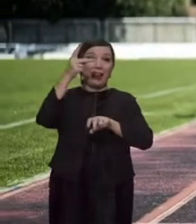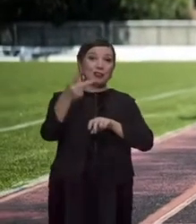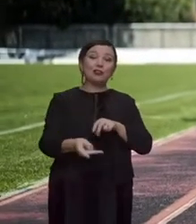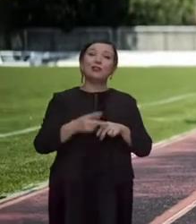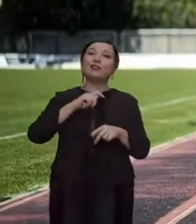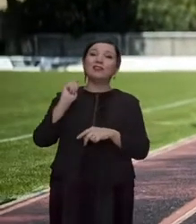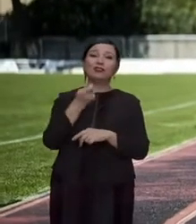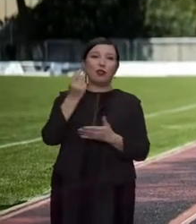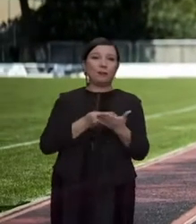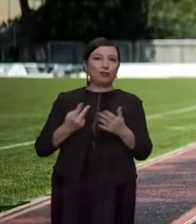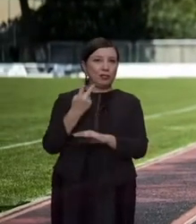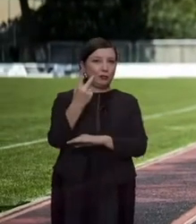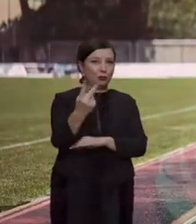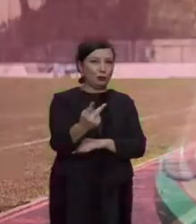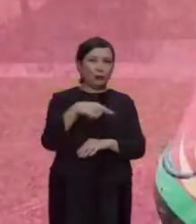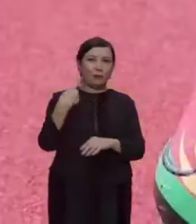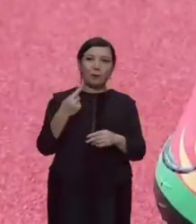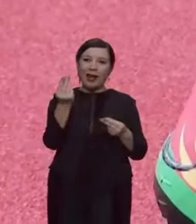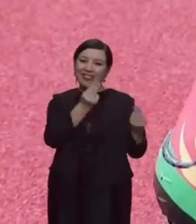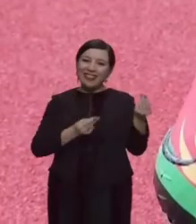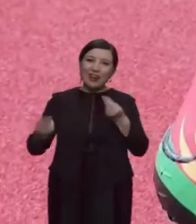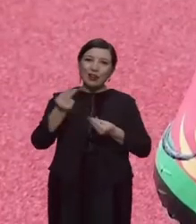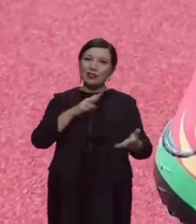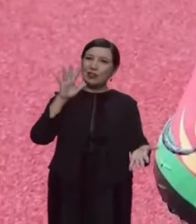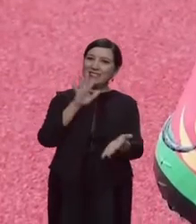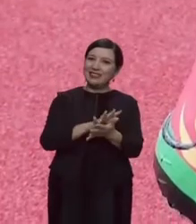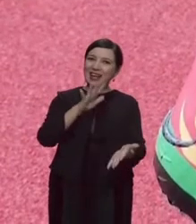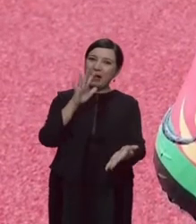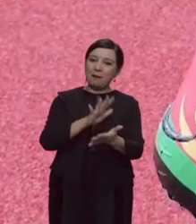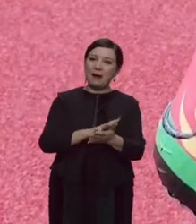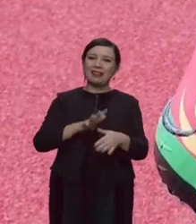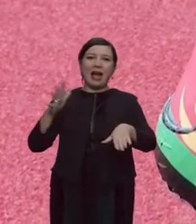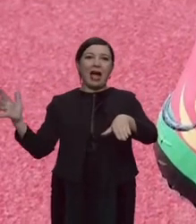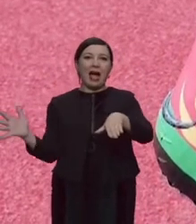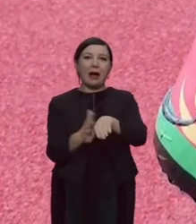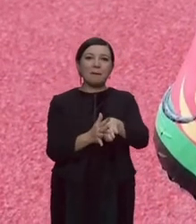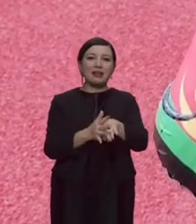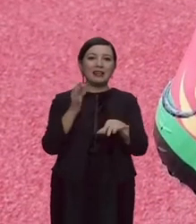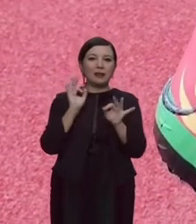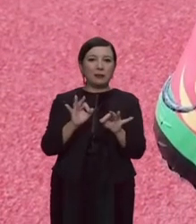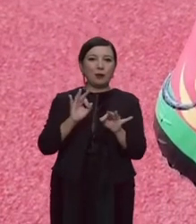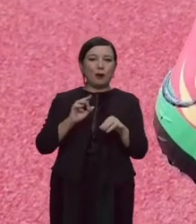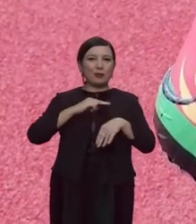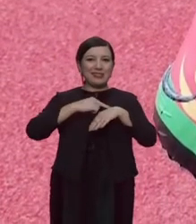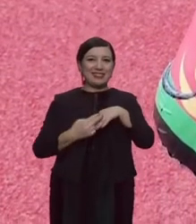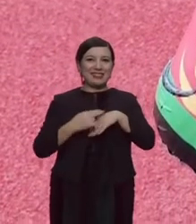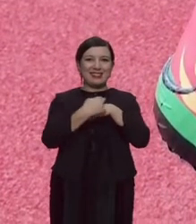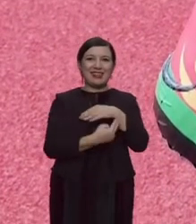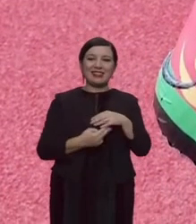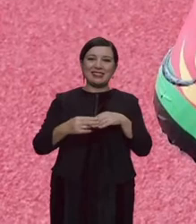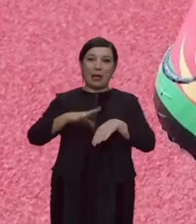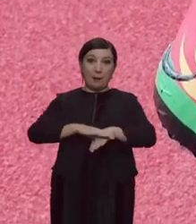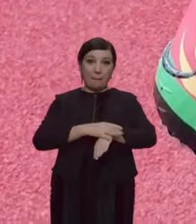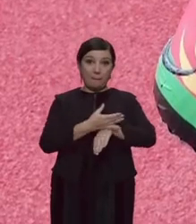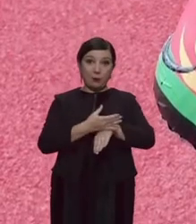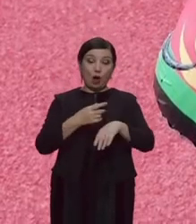progetti vincitori e poi la decorazione è stata stampata ed applicata tramite appunto questi stickers sulle